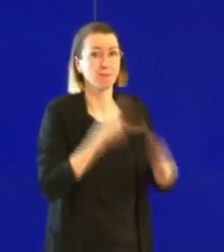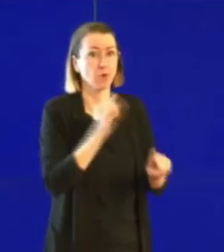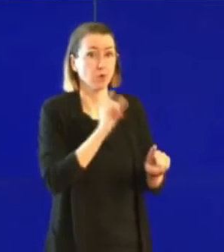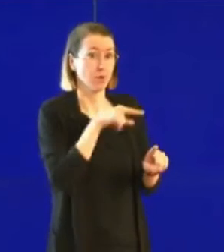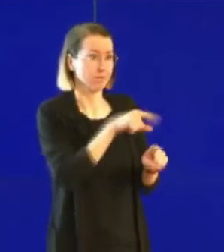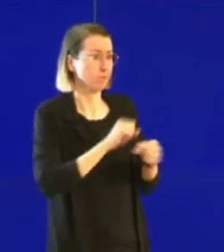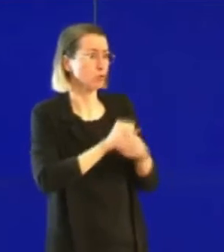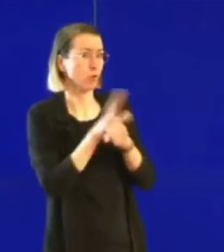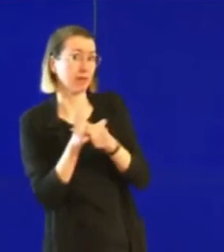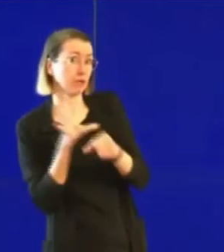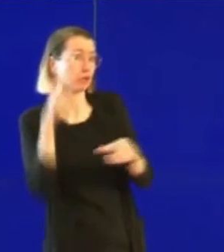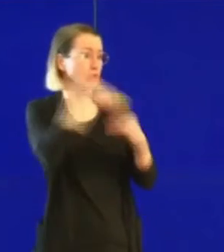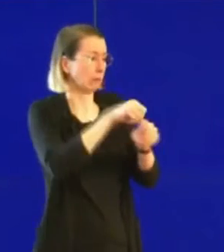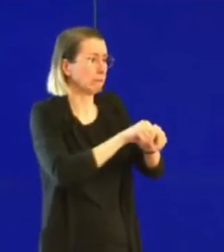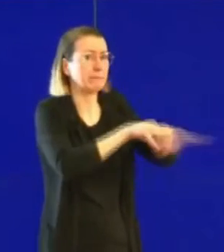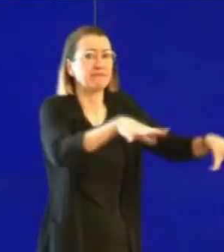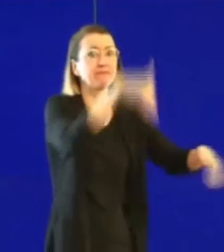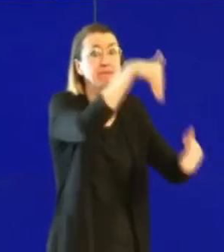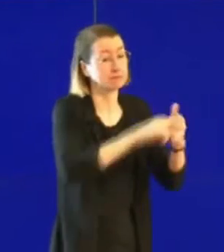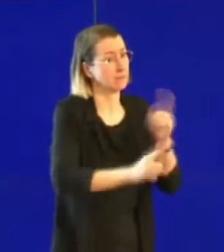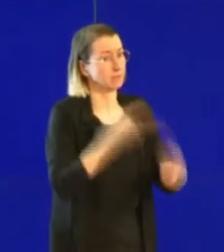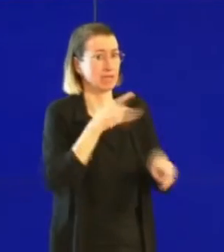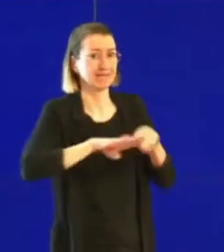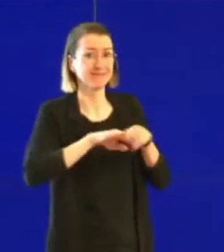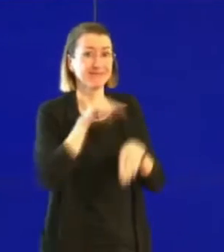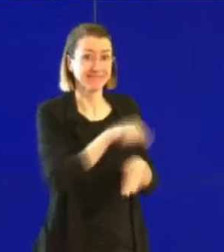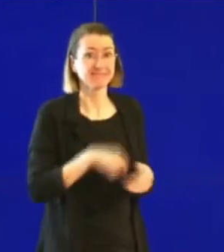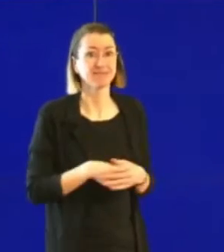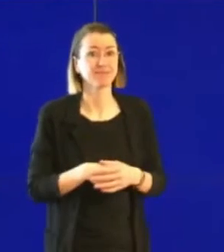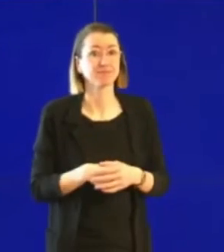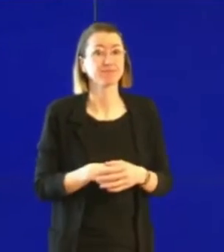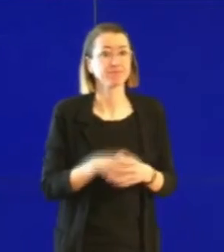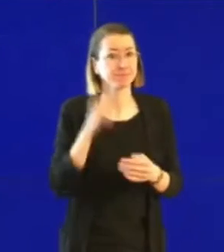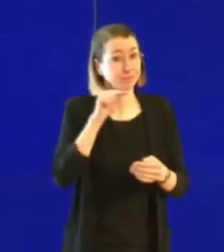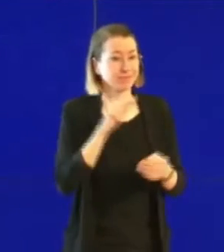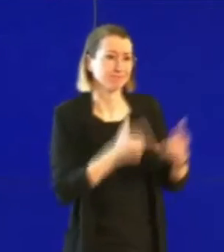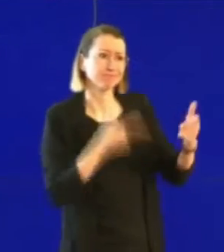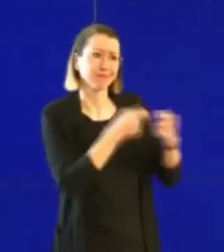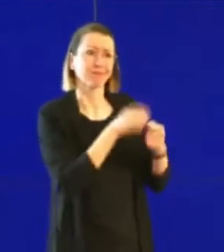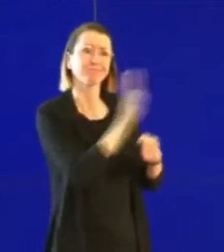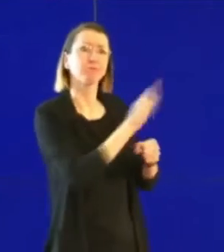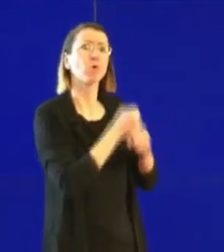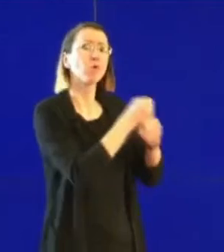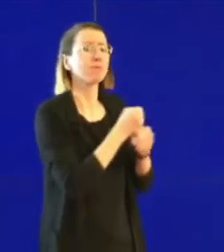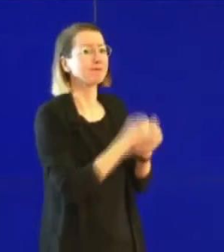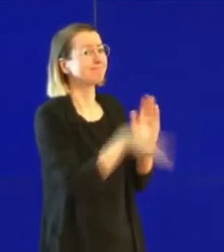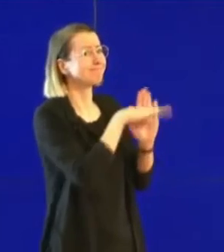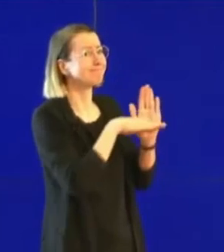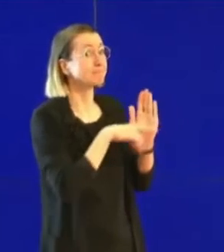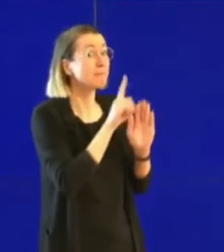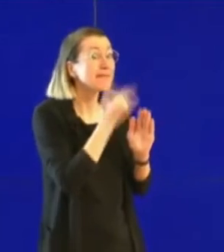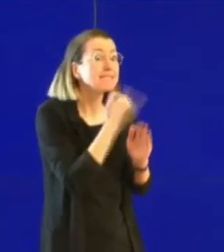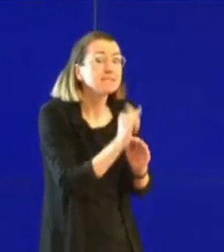C'est pour ça qu'une série de mesures sont prises. Mais quand le coronavirus n'est pas présent ou quand il n a pas encore eu de cas,